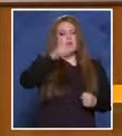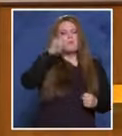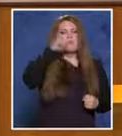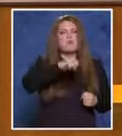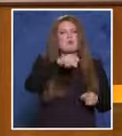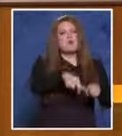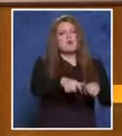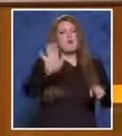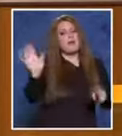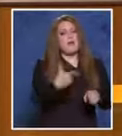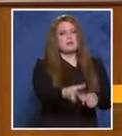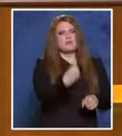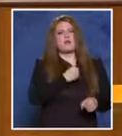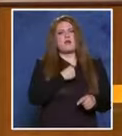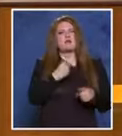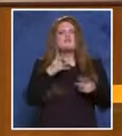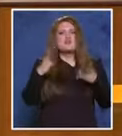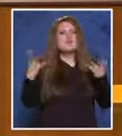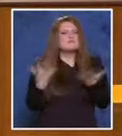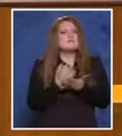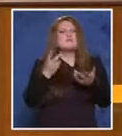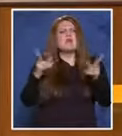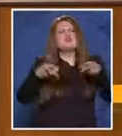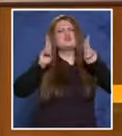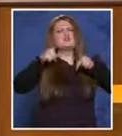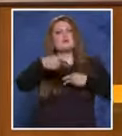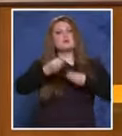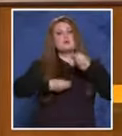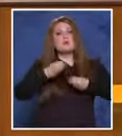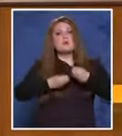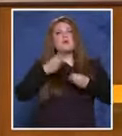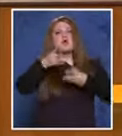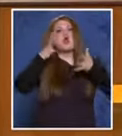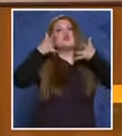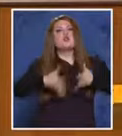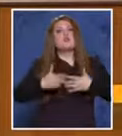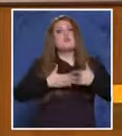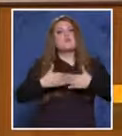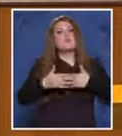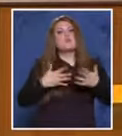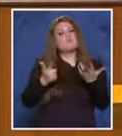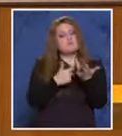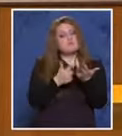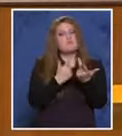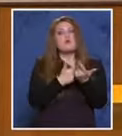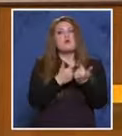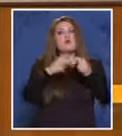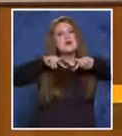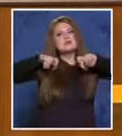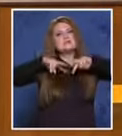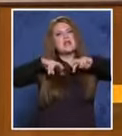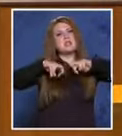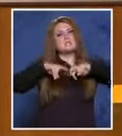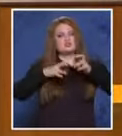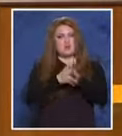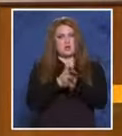заподозрени ще решим този проблем, който се корени в лошата подготовка на доста от разследващите ни органи.